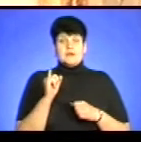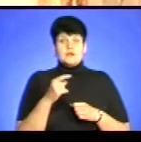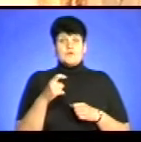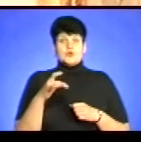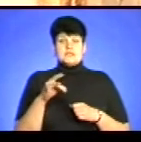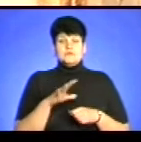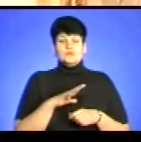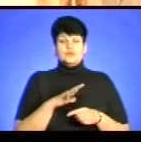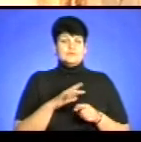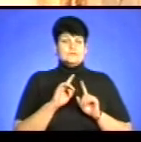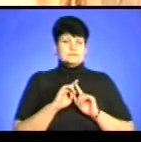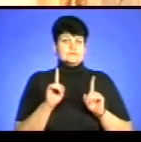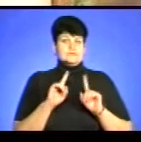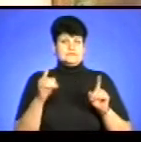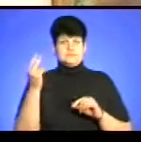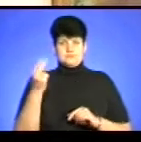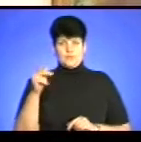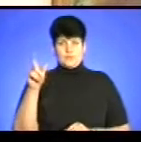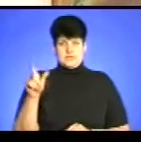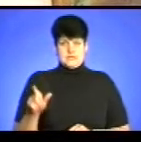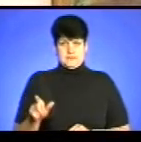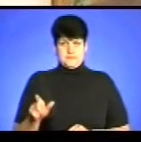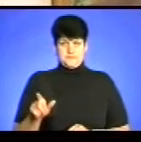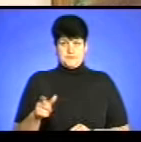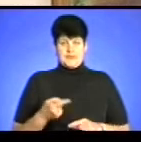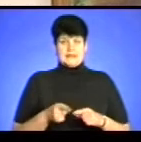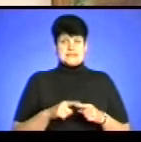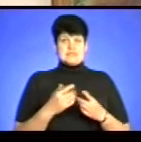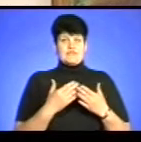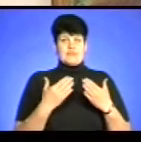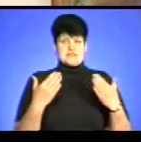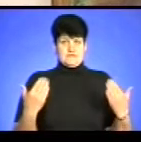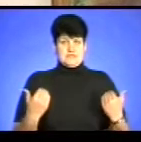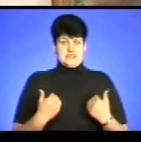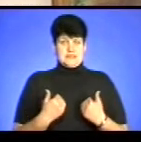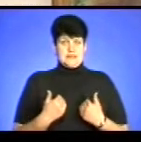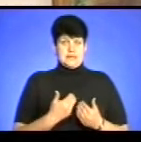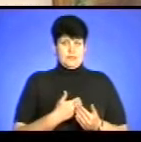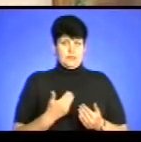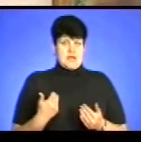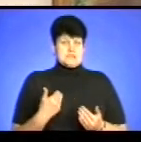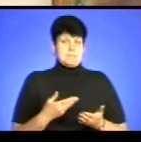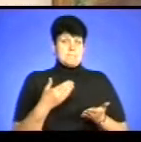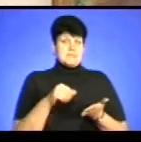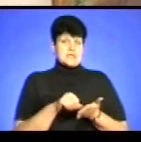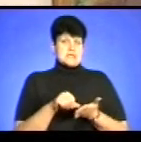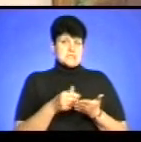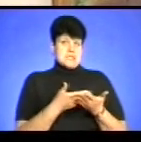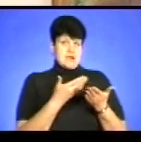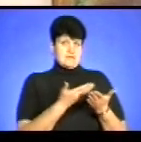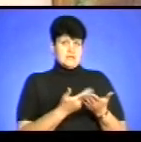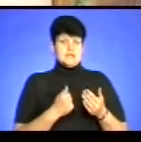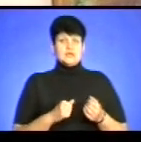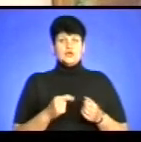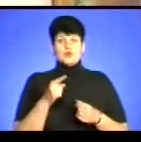був непересічним живописцем. На цій виставці у нас представлені його картини,